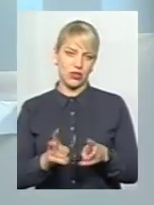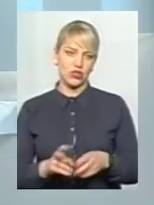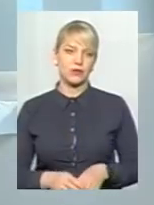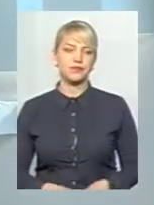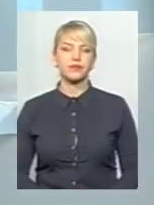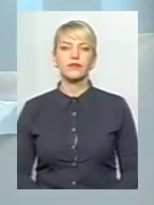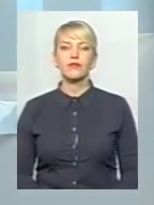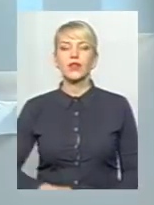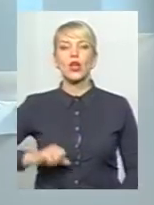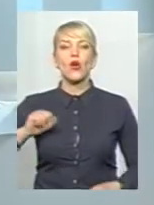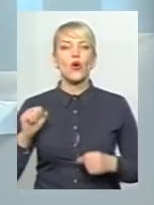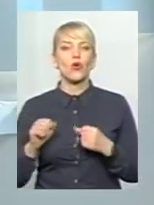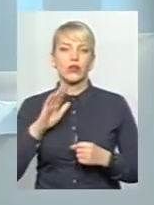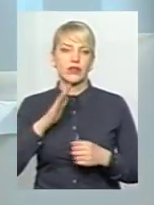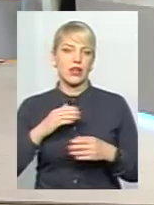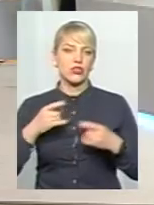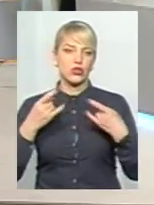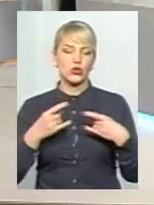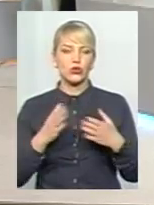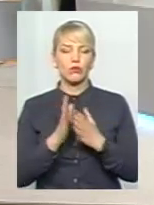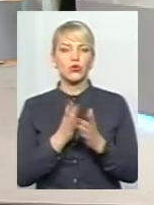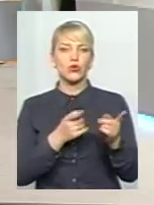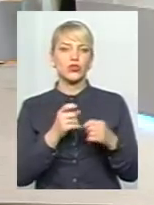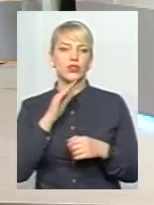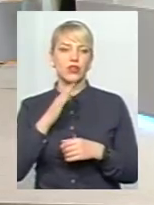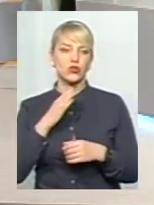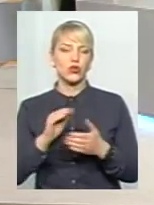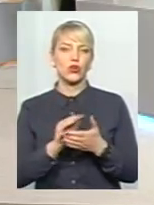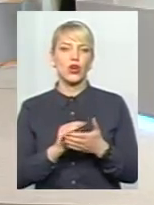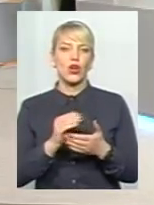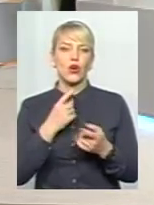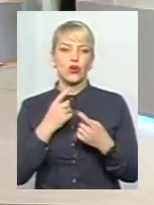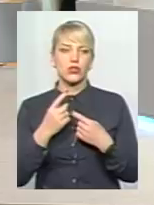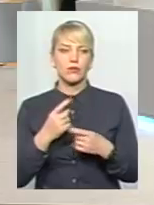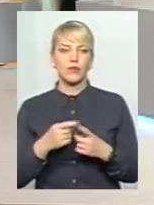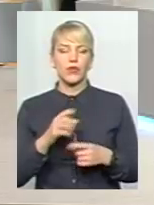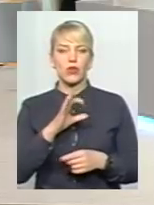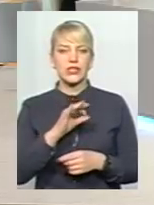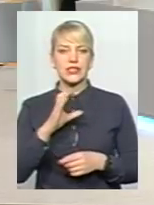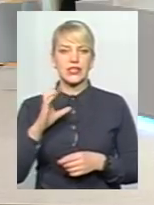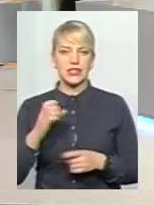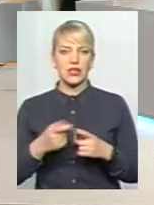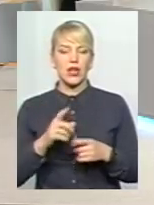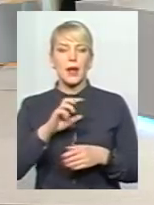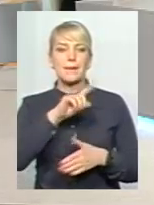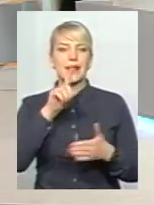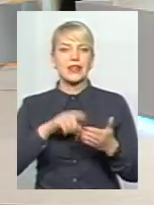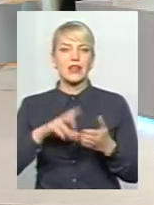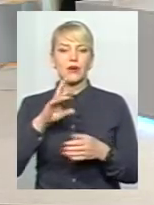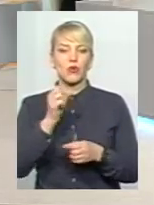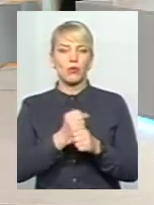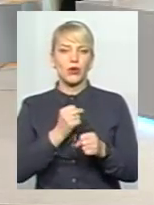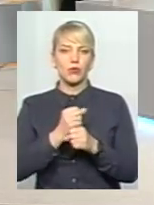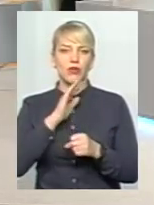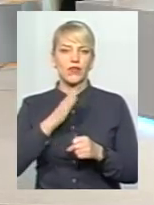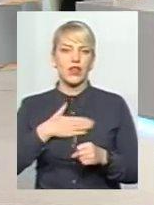І прошу колегу з тоді долучитися до нашої розмови. Дякую. Олександр Сергійович, питання переробки пластику в нашому місті.